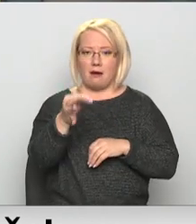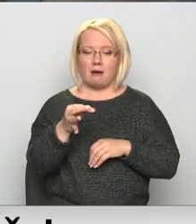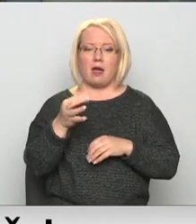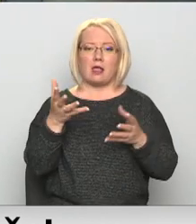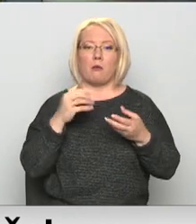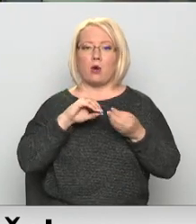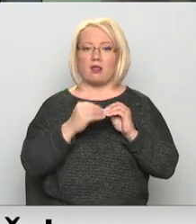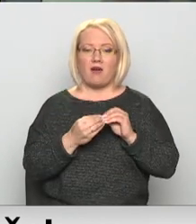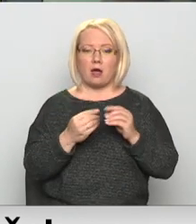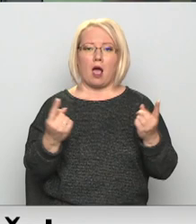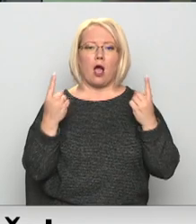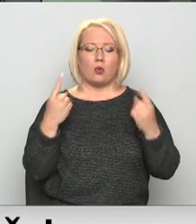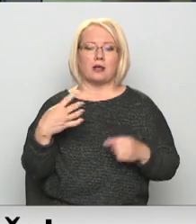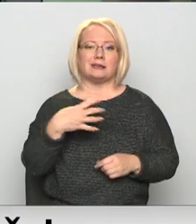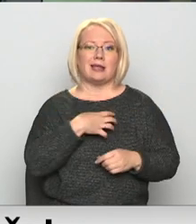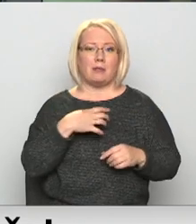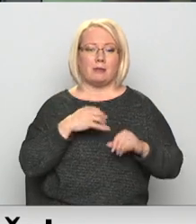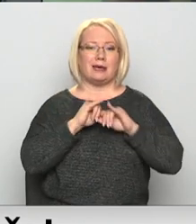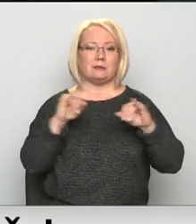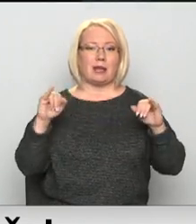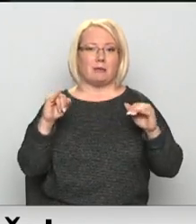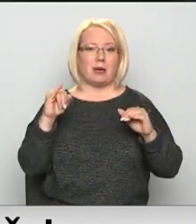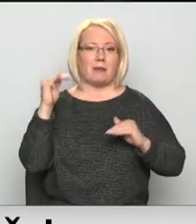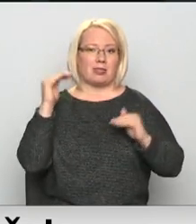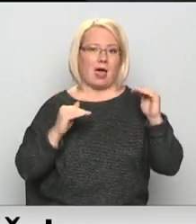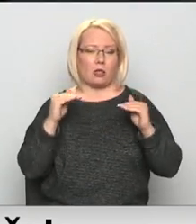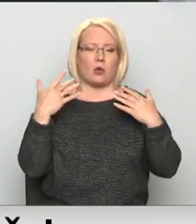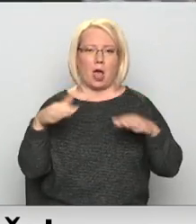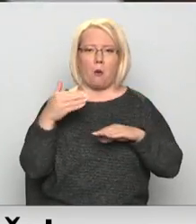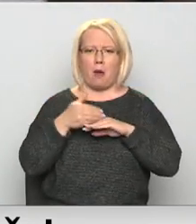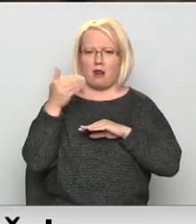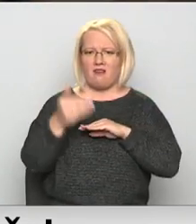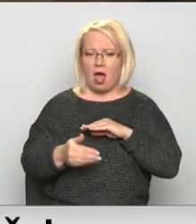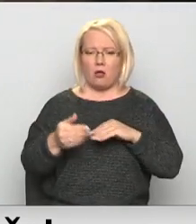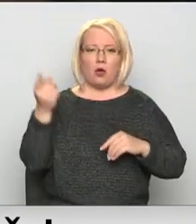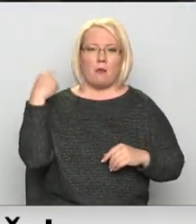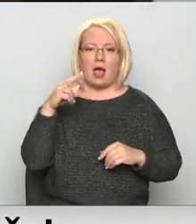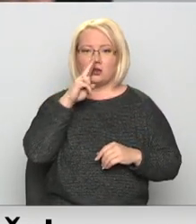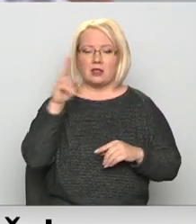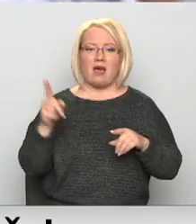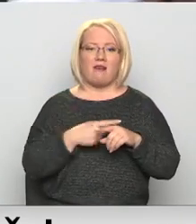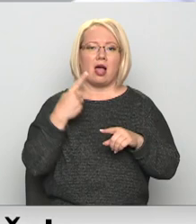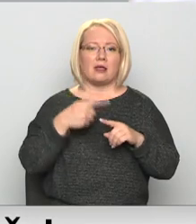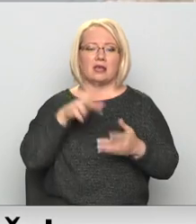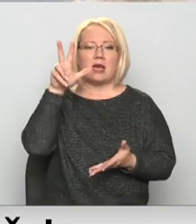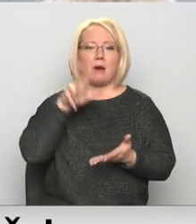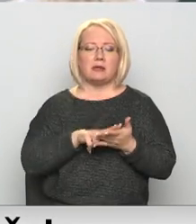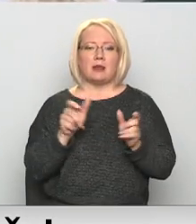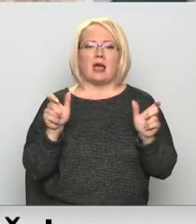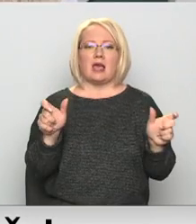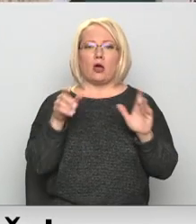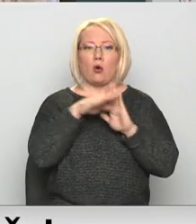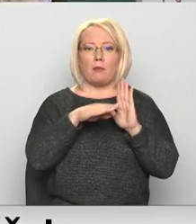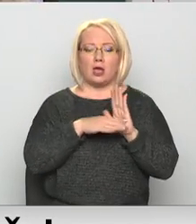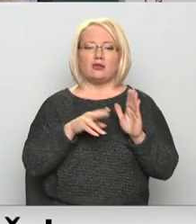Ņemot vērā aktuālo slimības izplatības datus ir stipri par vēlu, lai pagājušajā nedēļā vēlreiz apstiprinātie ierobežojumi,